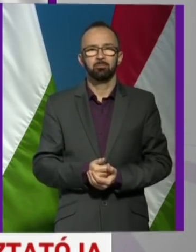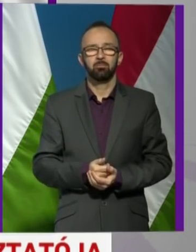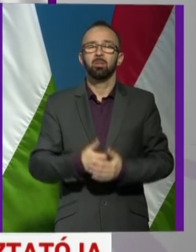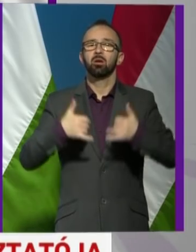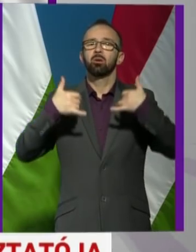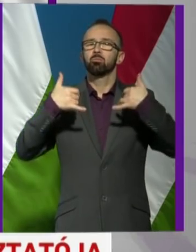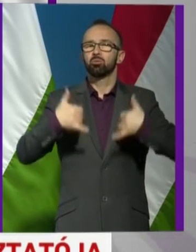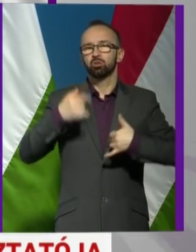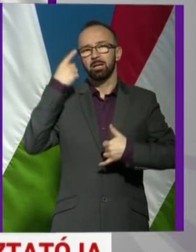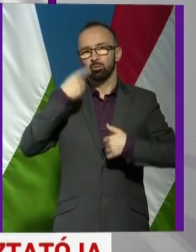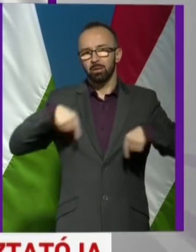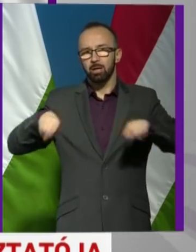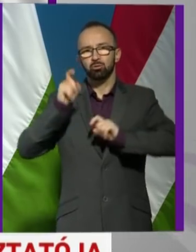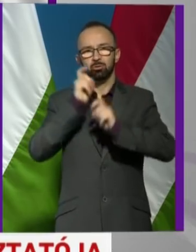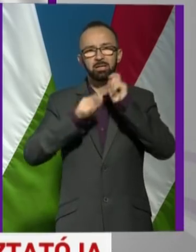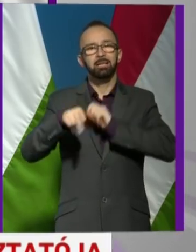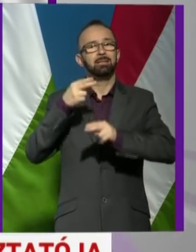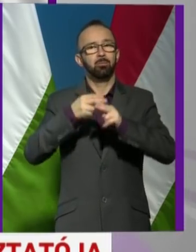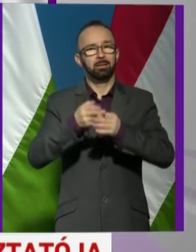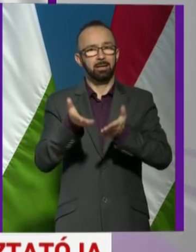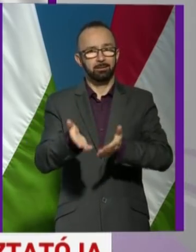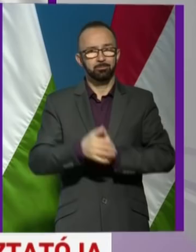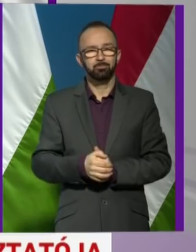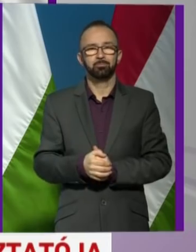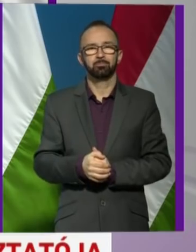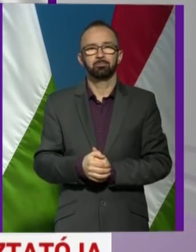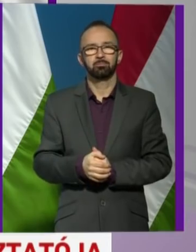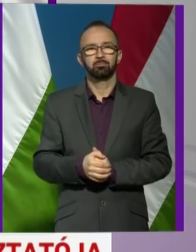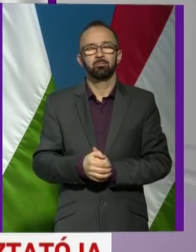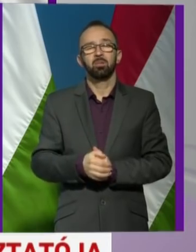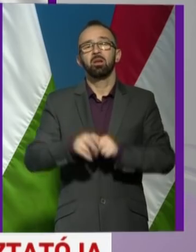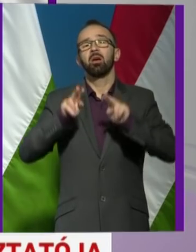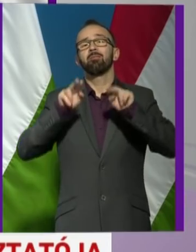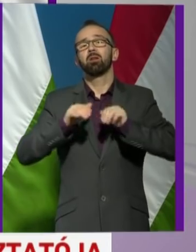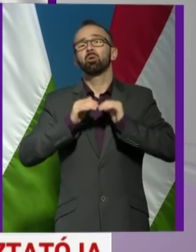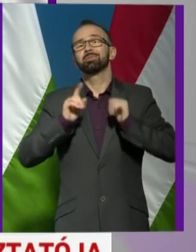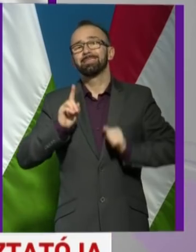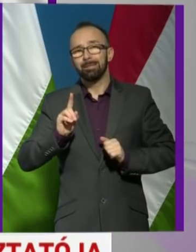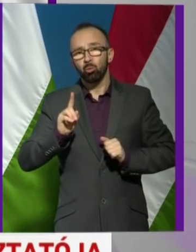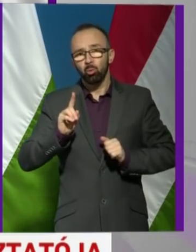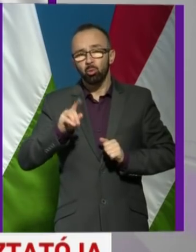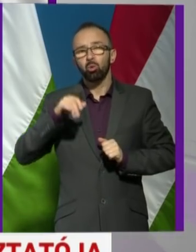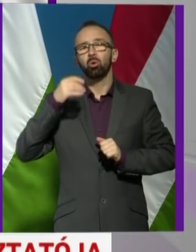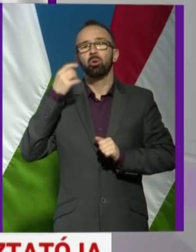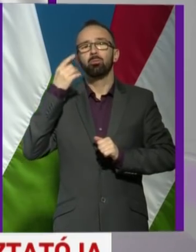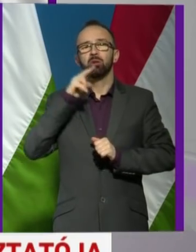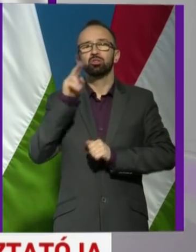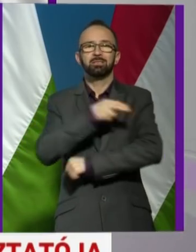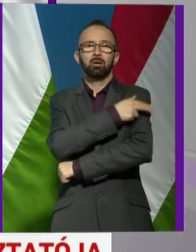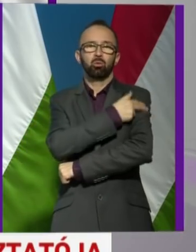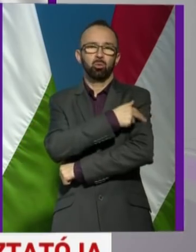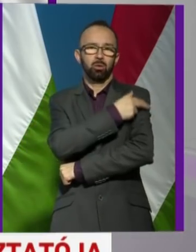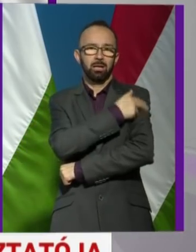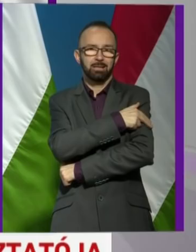tudásunk szerint ez a beteg nagy valószínűséggel a Bajcsi kórházban